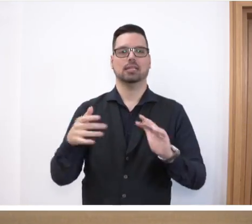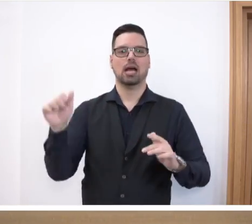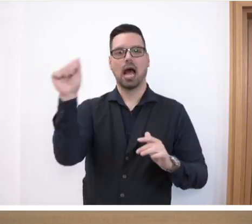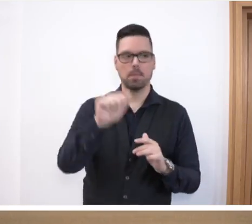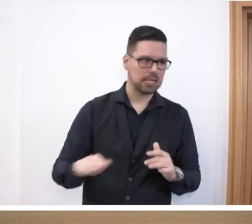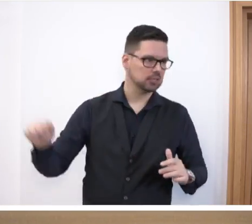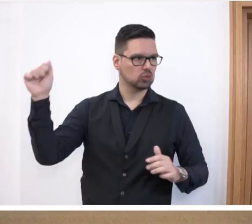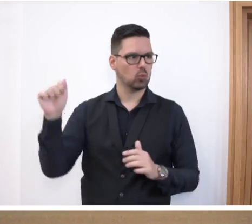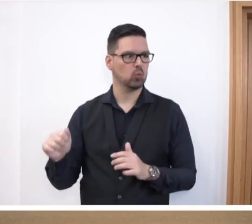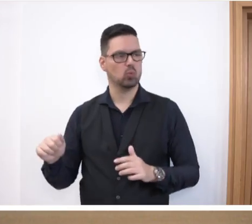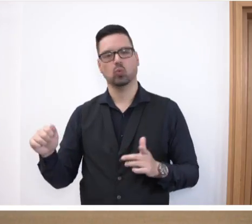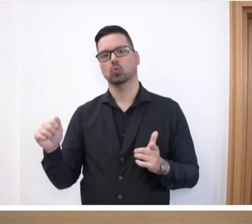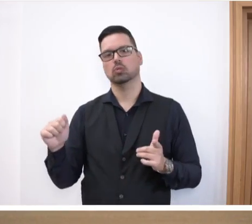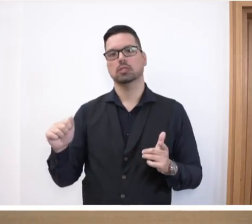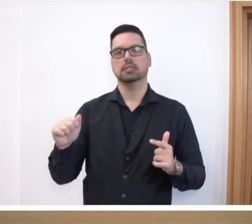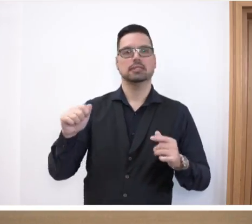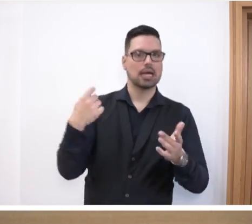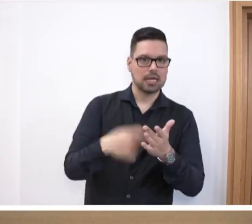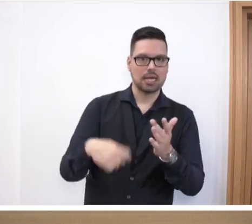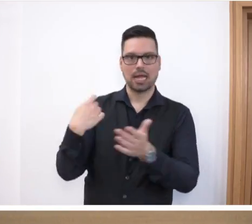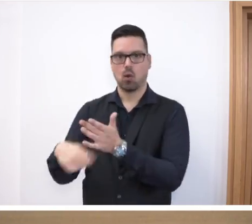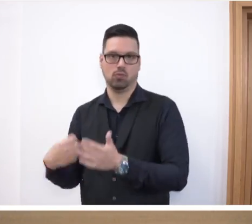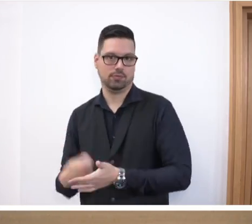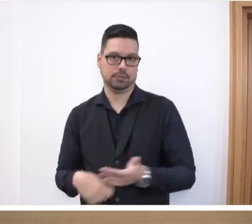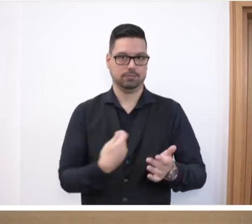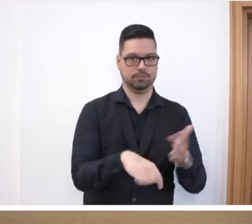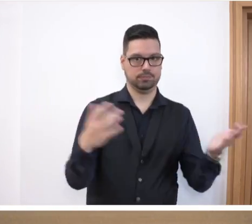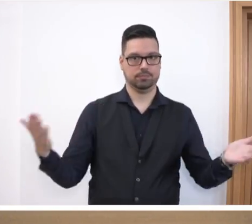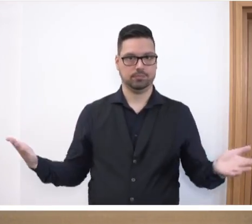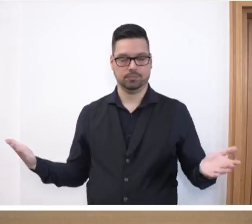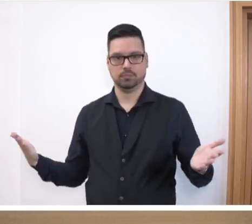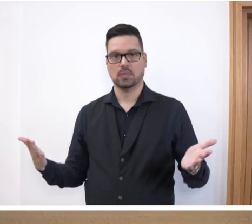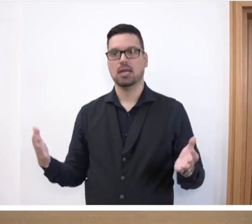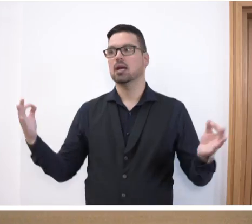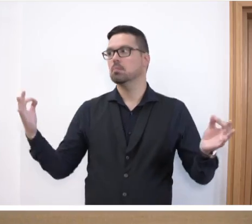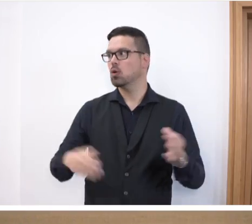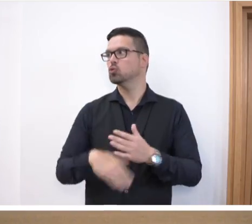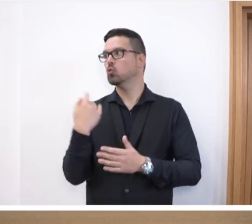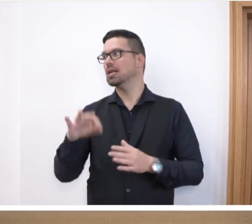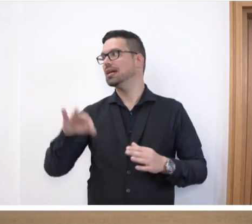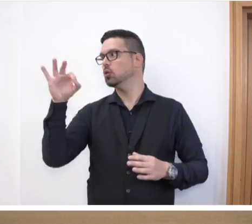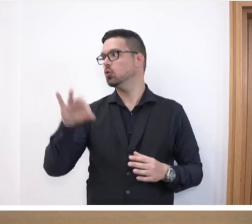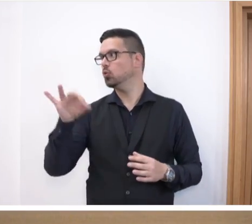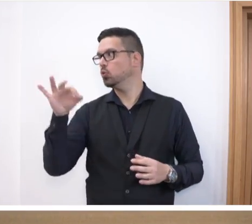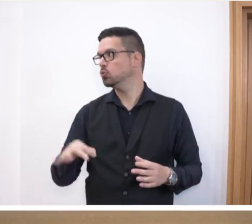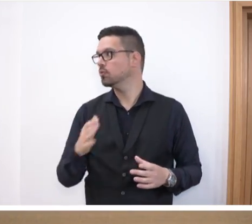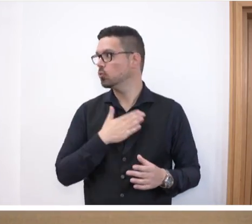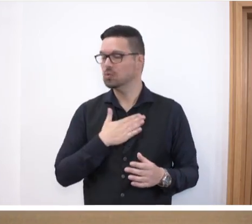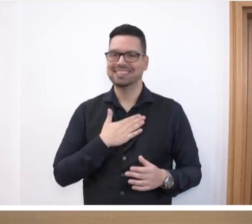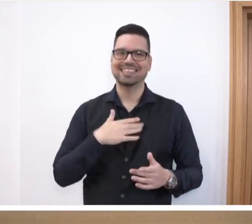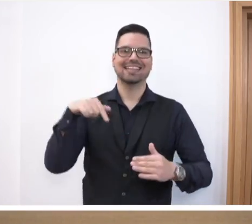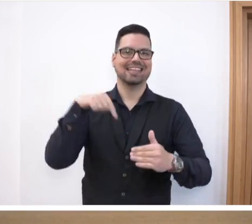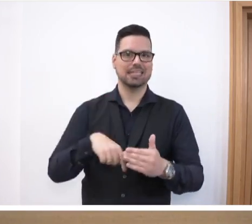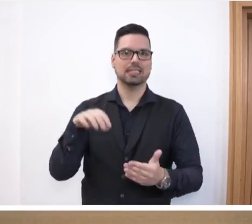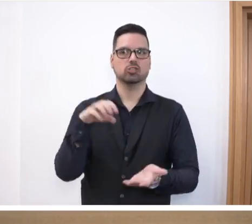oder die Internetplattformen wahrnehmen und so ihren Einkauf gestalten. Wir brauchen neue Lösungen für unsere Innenstädte.